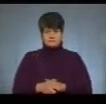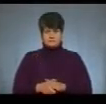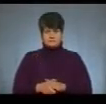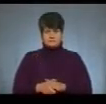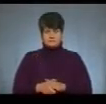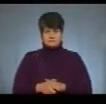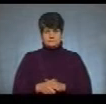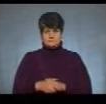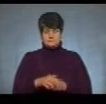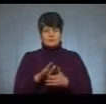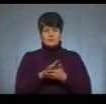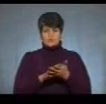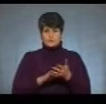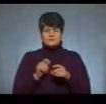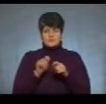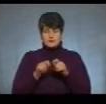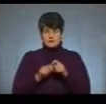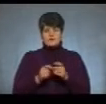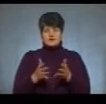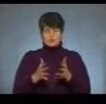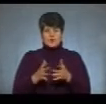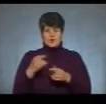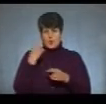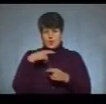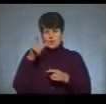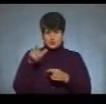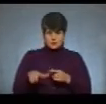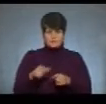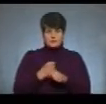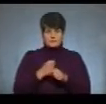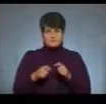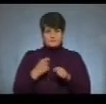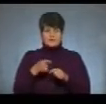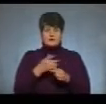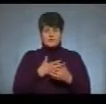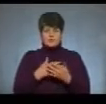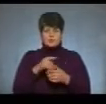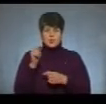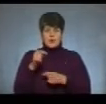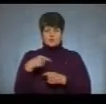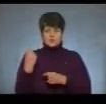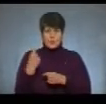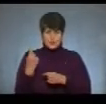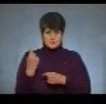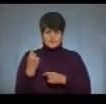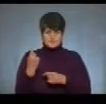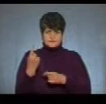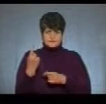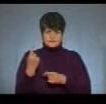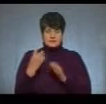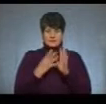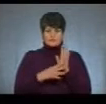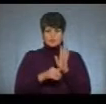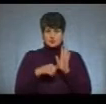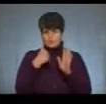Продовж до судового розслідування встановлено особу, причетну до чинення даного злочину. Ним виявився громадянин Луганської області 96